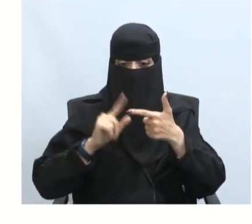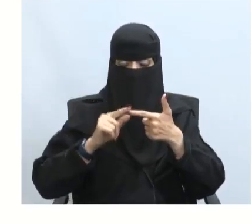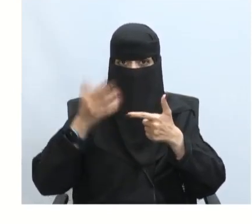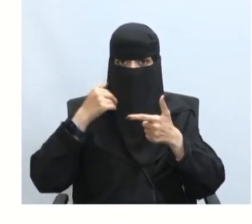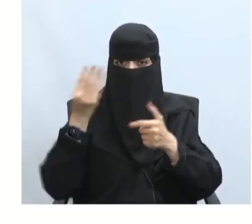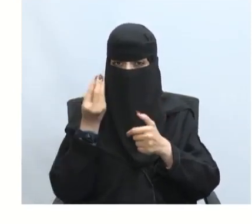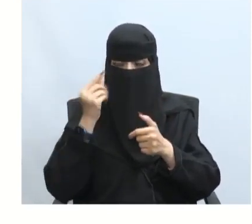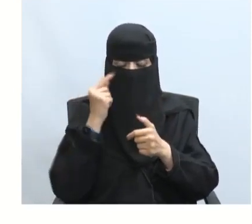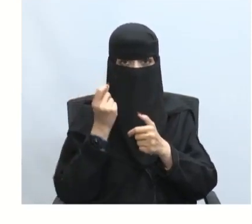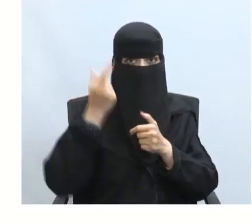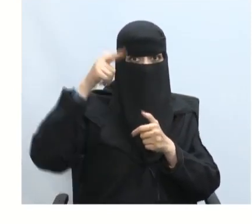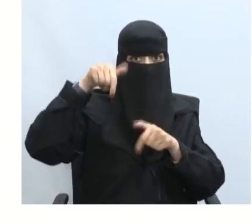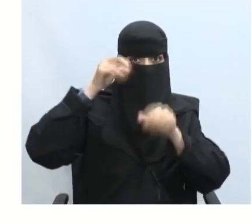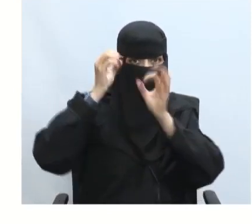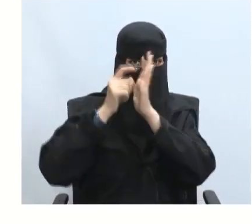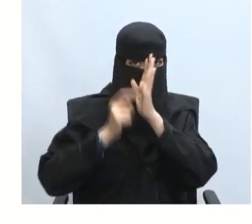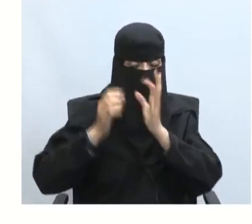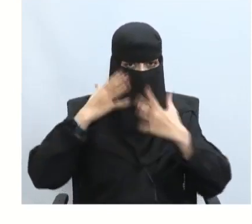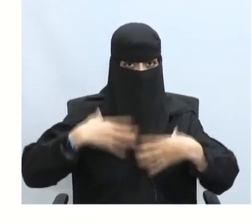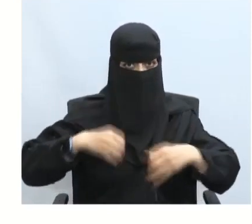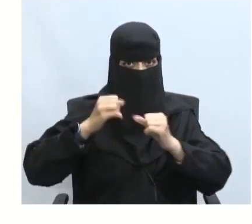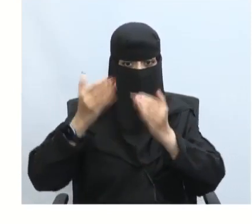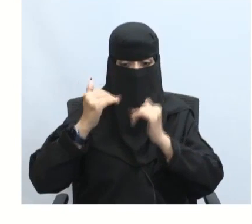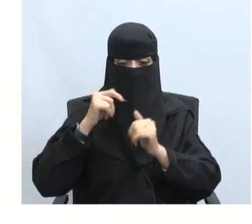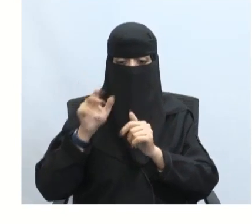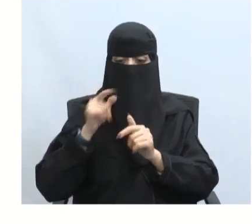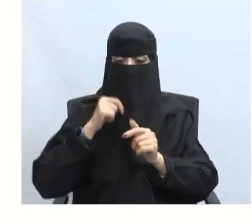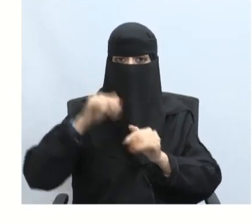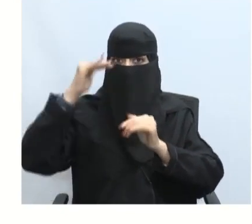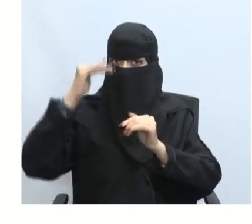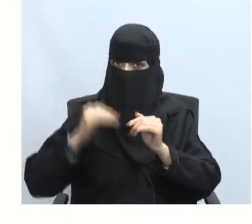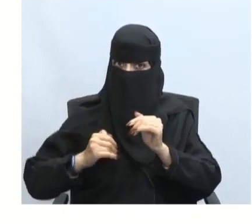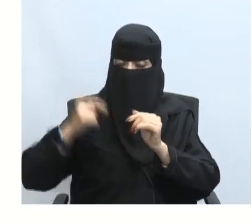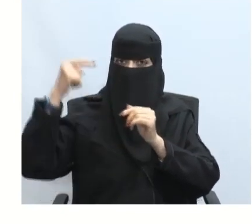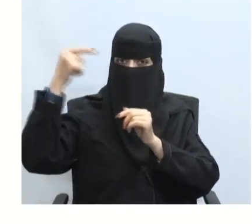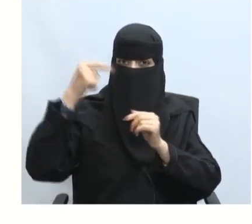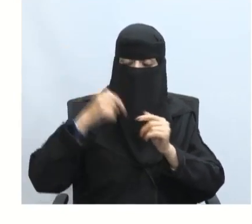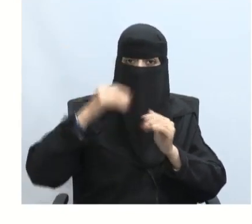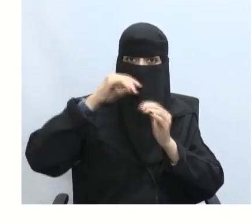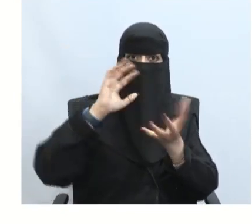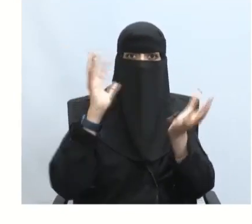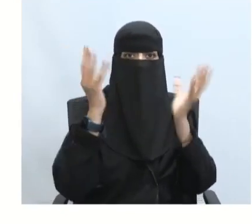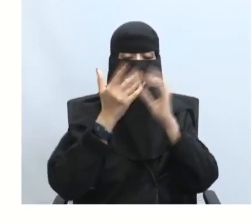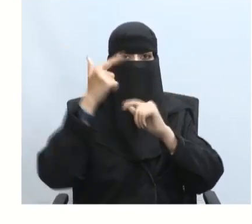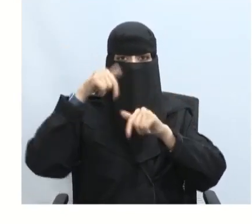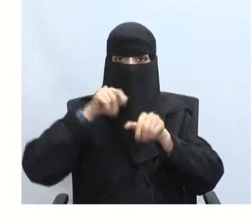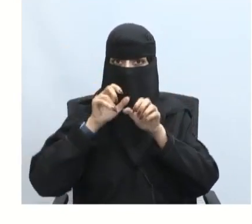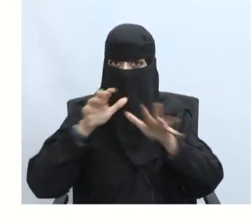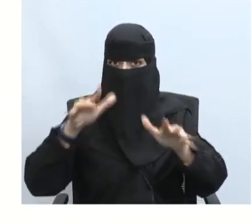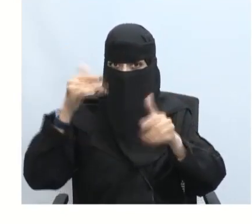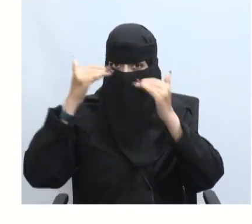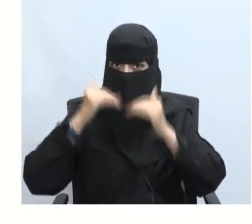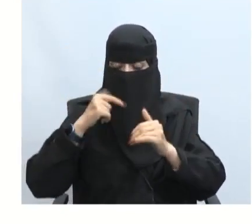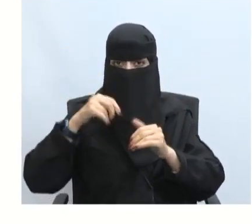قلة الوعي بالضوابط الصحية ثالثاً هبوط الأسهم العالمية انتشار